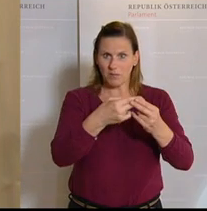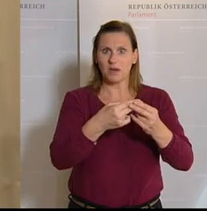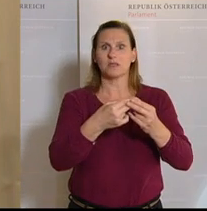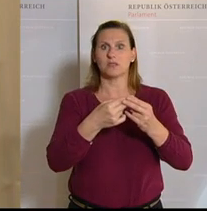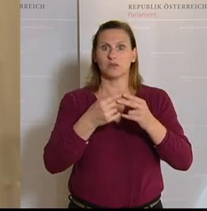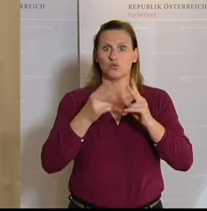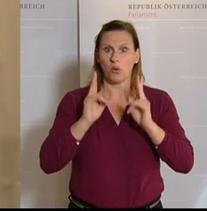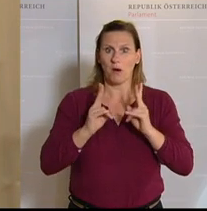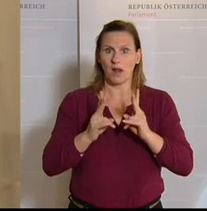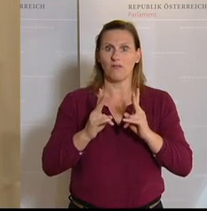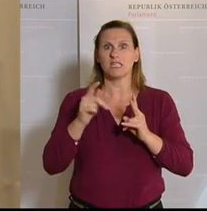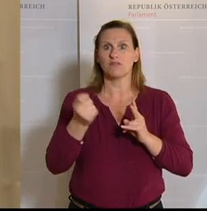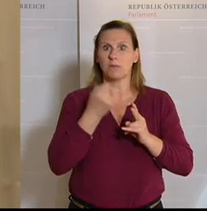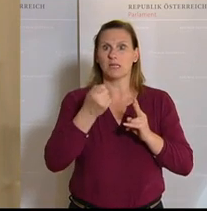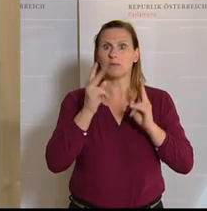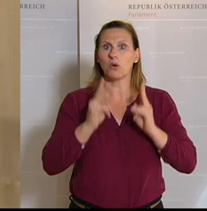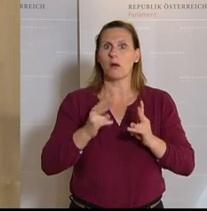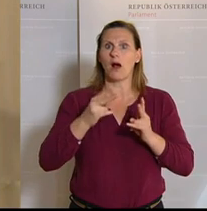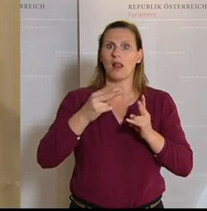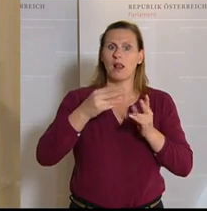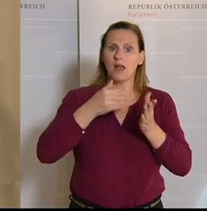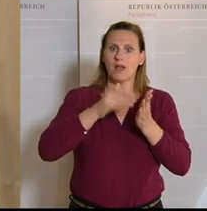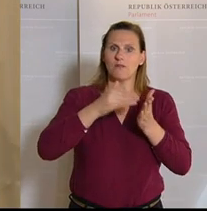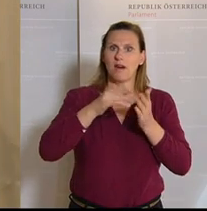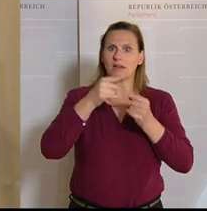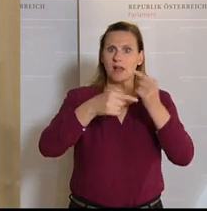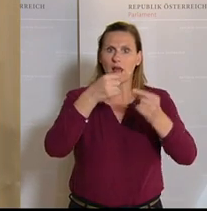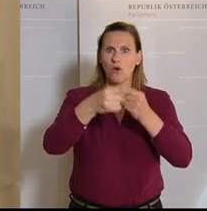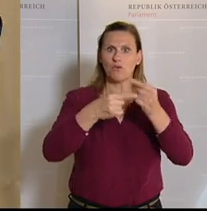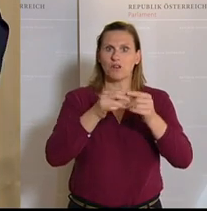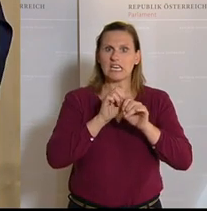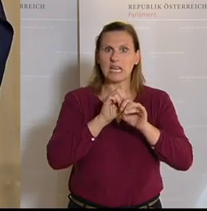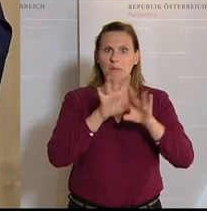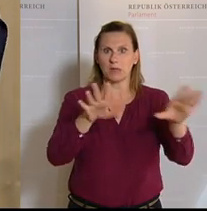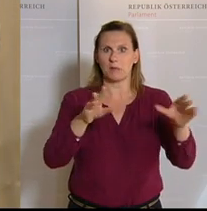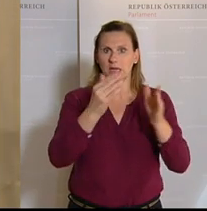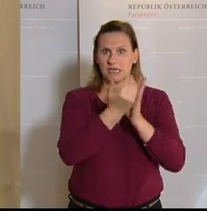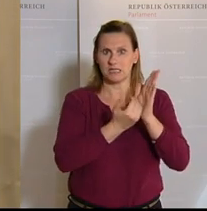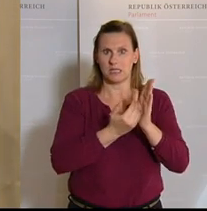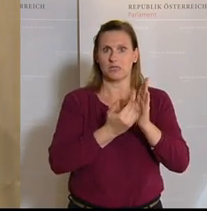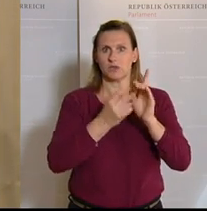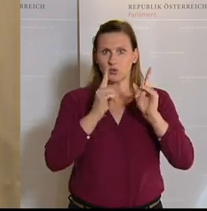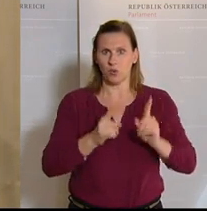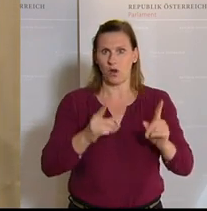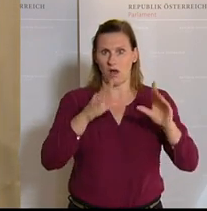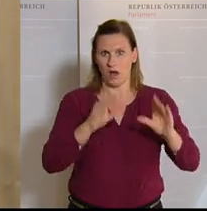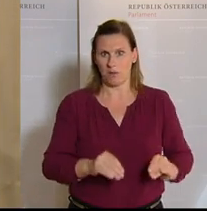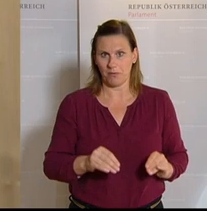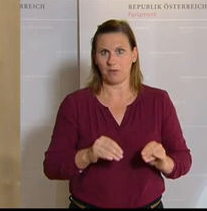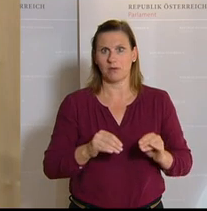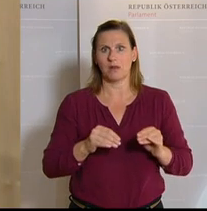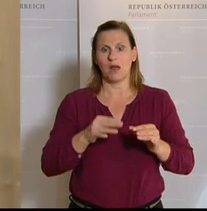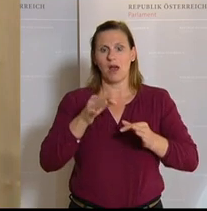erhalten hätten, wenn ihr Betrieb auf Grundlage des Epidemiegesetzes geschlossen worden wäre. Abwicklung